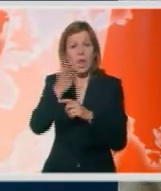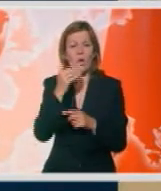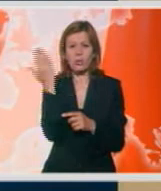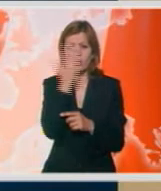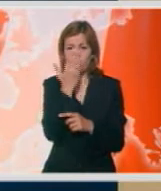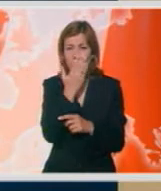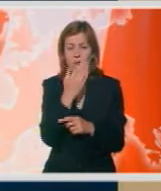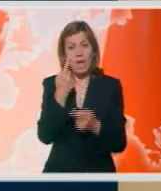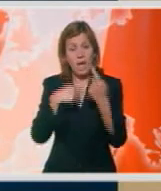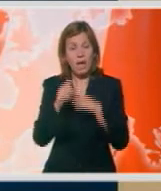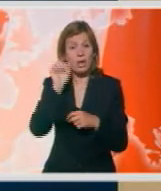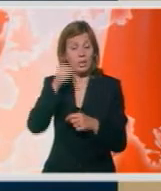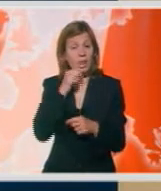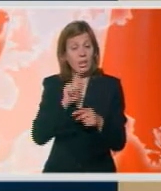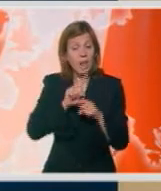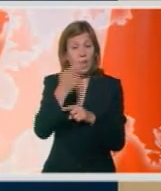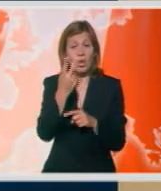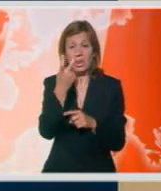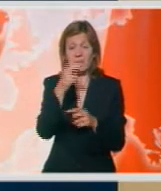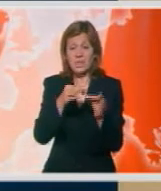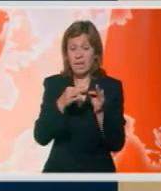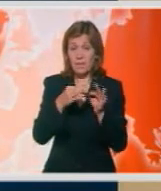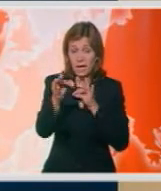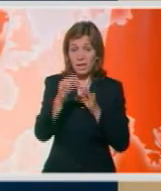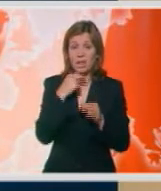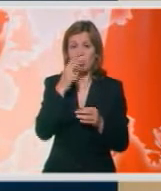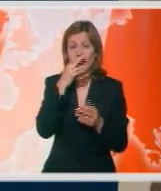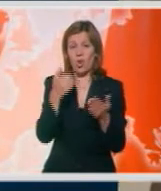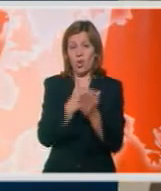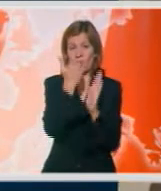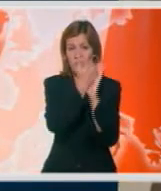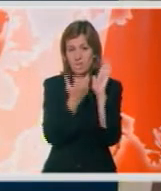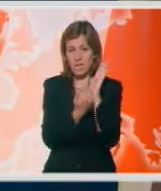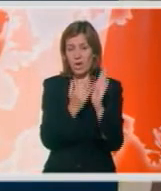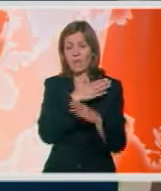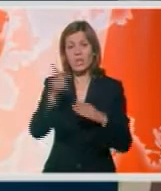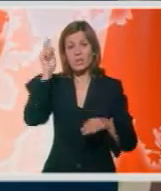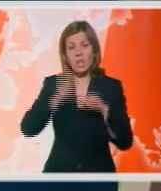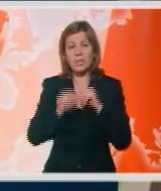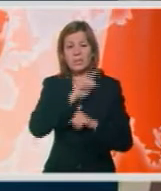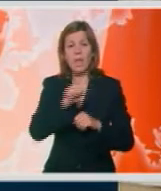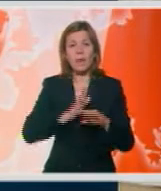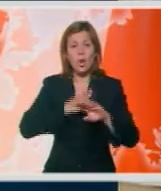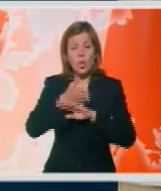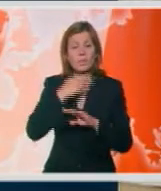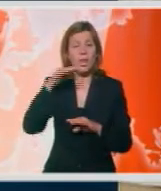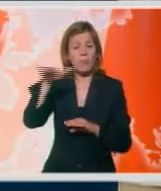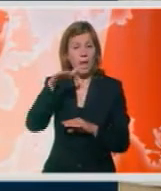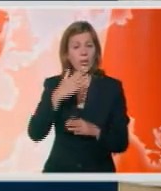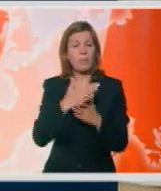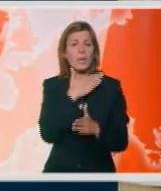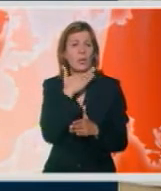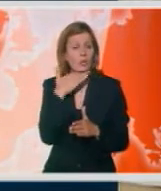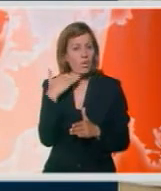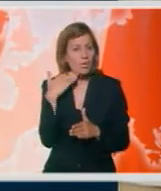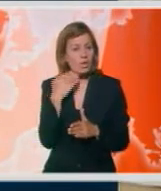škola. Ali da li će udeljenost od 200 metara, predviđena novim zakonom veće kazne i zabrana ulazka maloletnicima, biti dovoljna